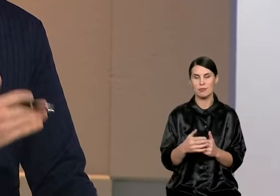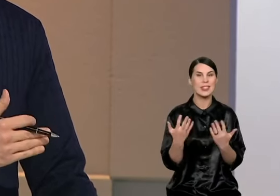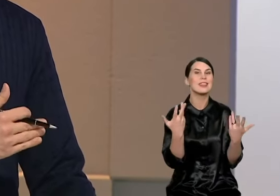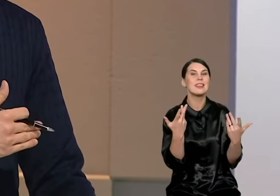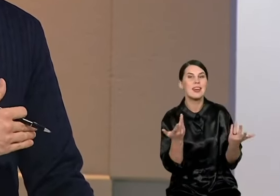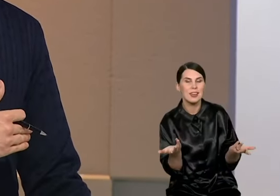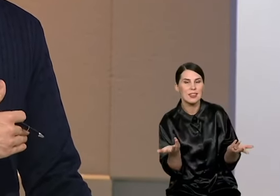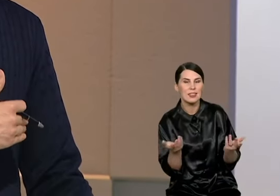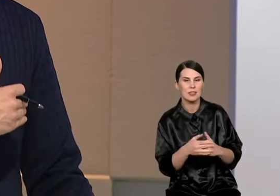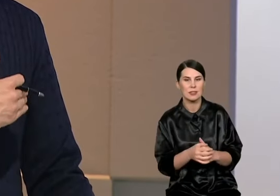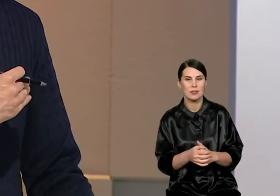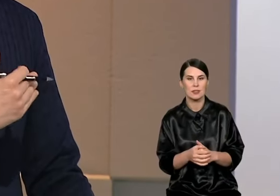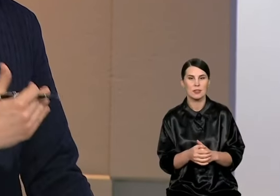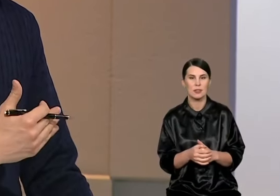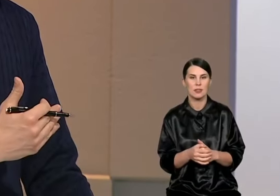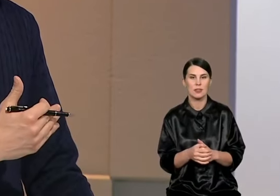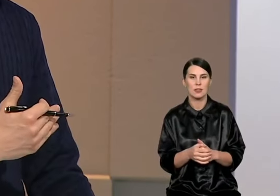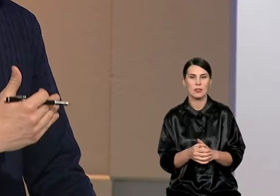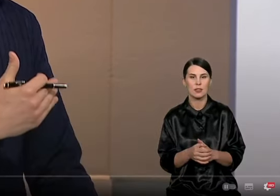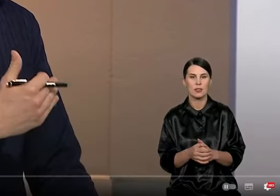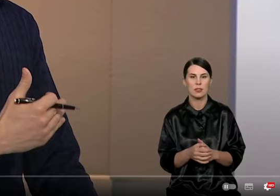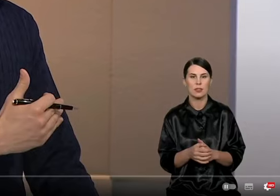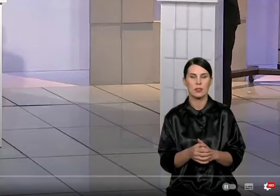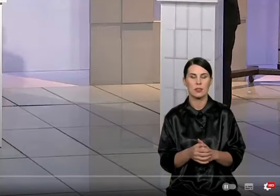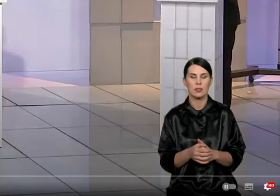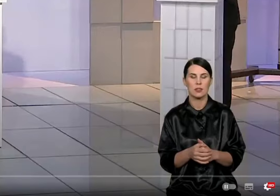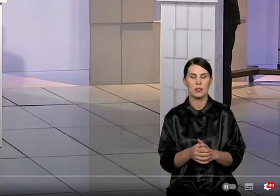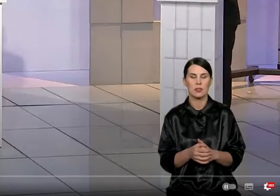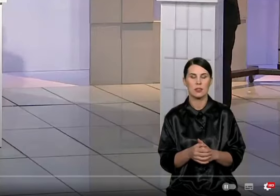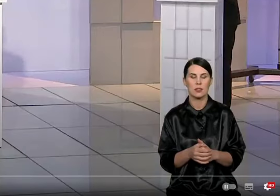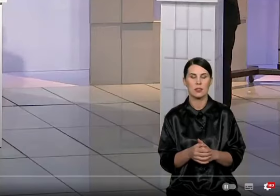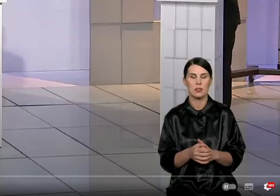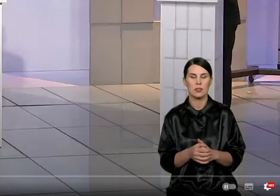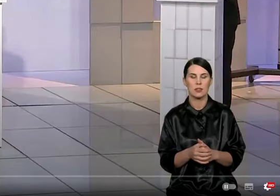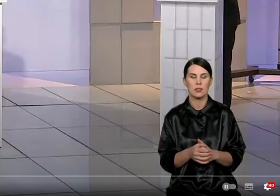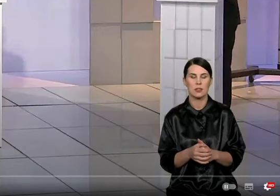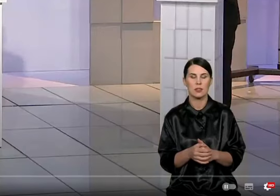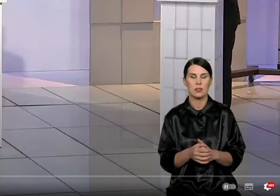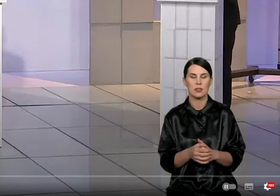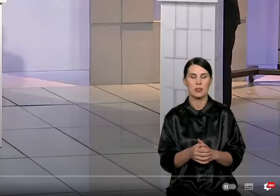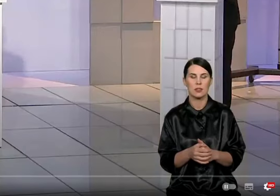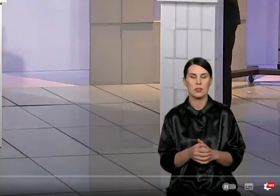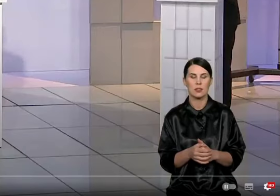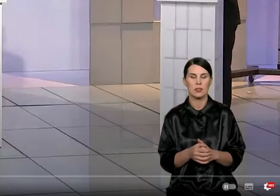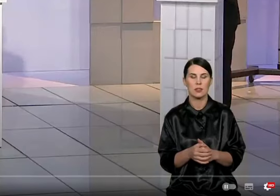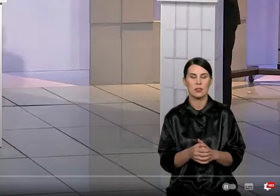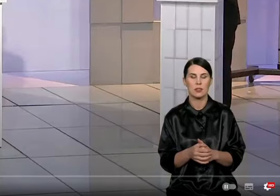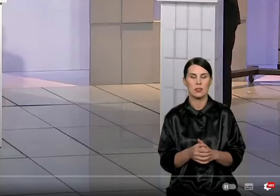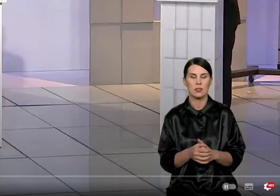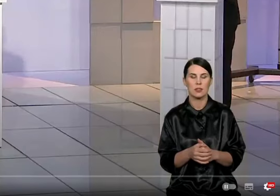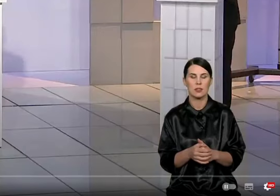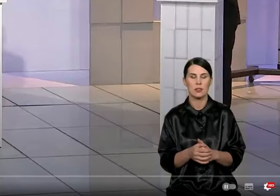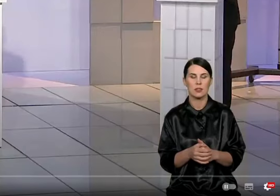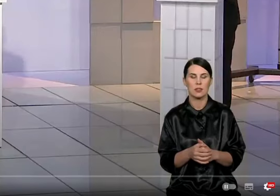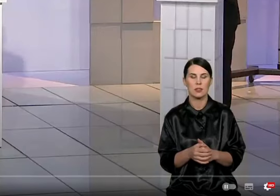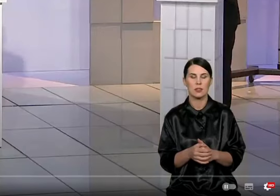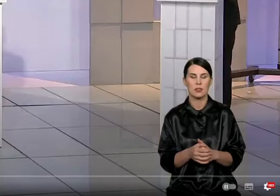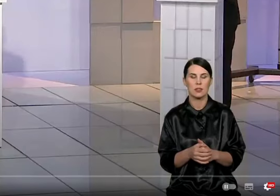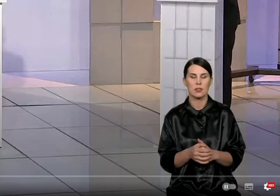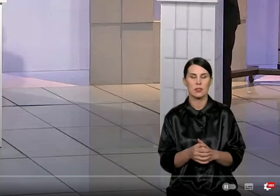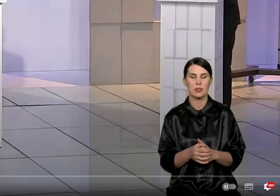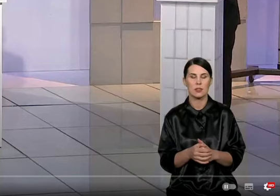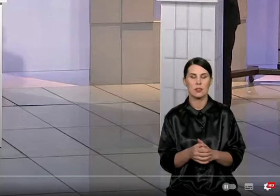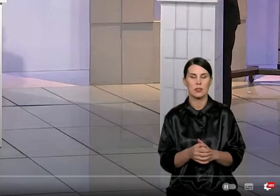tiek, o suma yra tokia, kad jai turėjo būti veikšmingai. Nežino, nežino sumas. Uf, bandoju